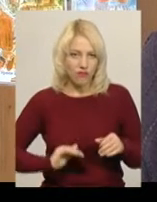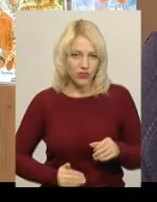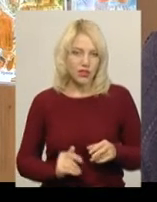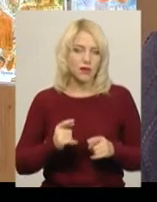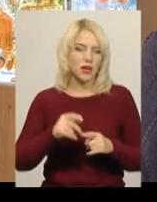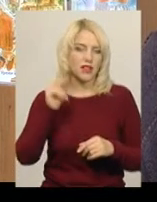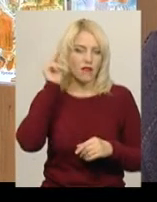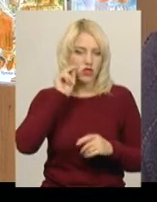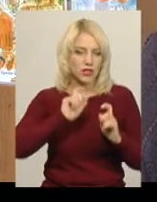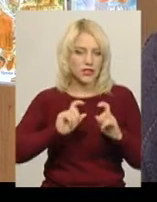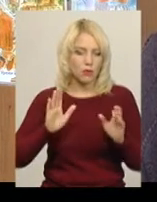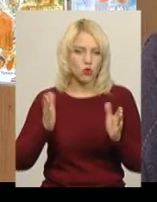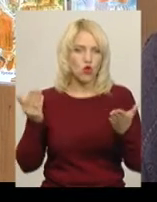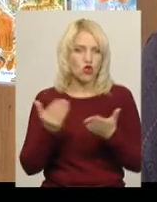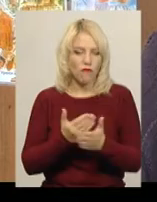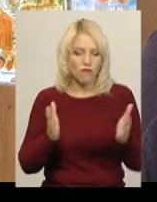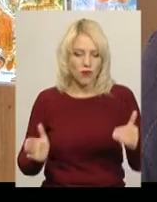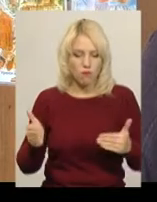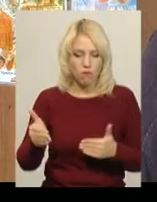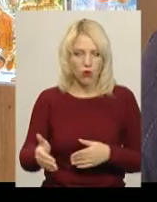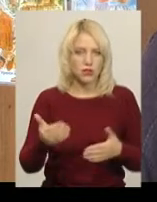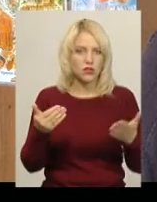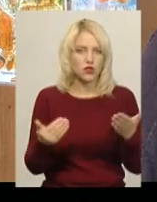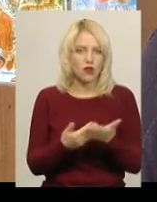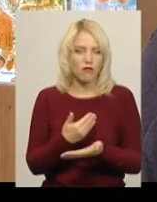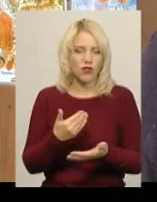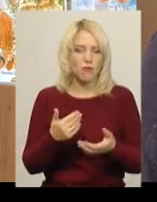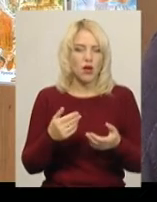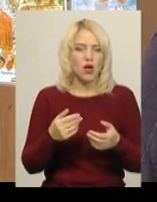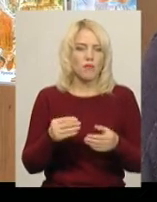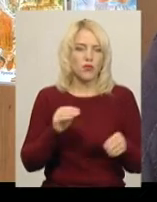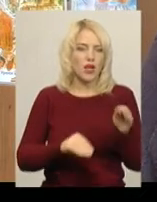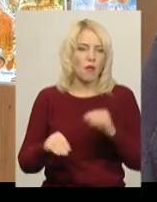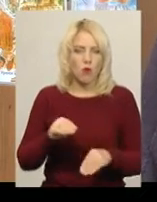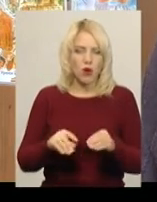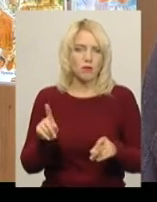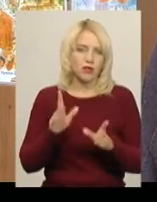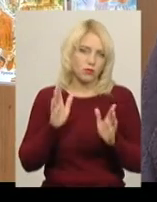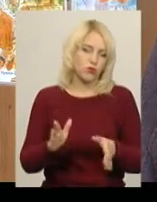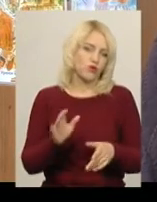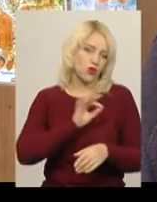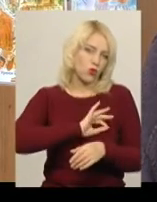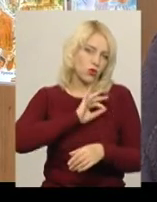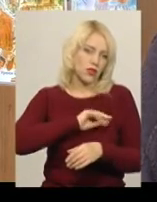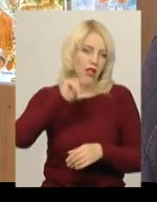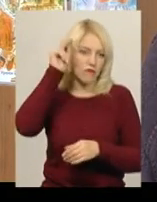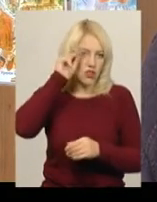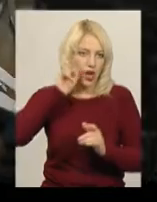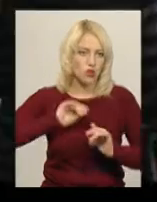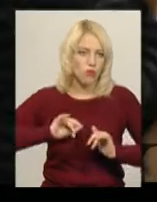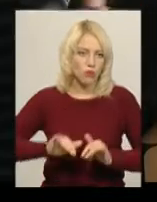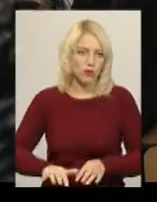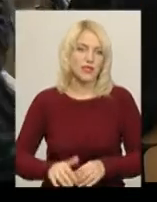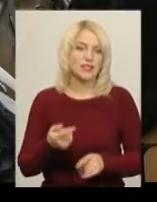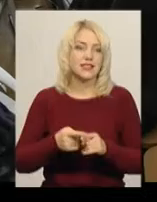закладу зараз прийдуть нові бокси з новими конструкторами Лего з новими наборами, які також будуть використовуватися в навчальному процесі